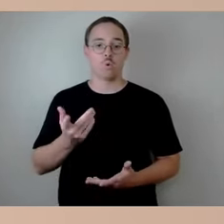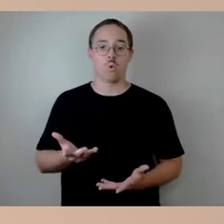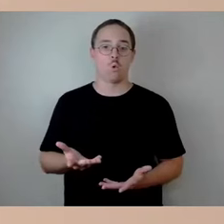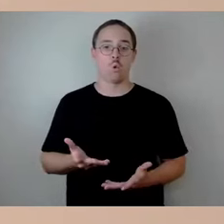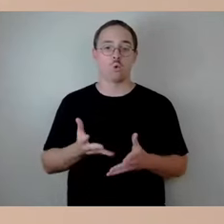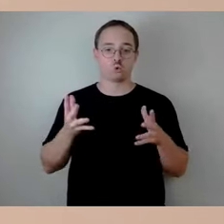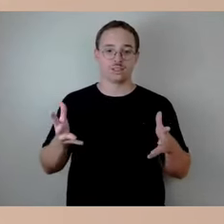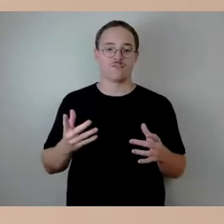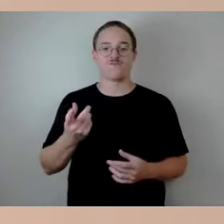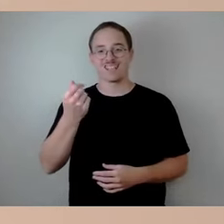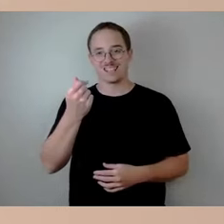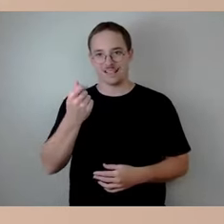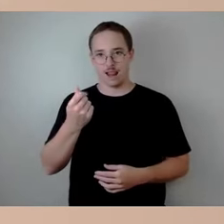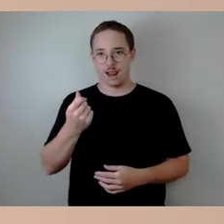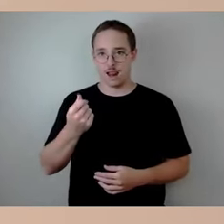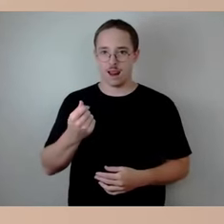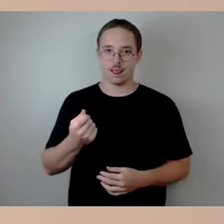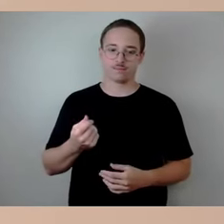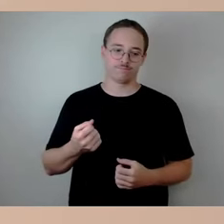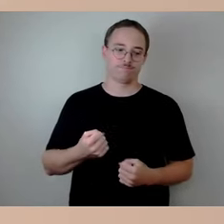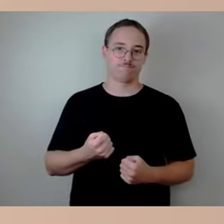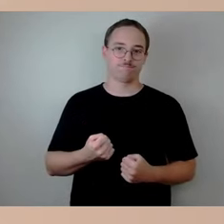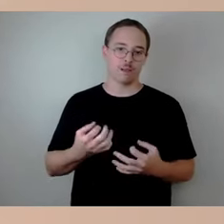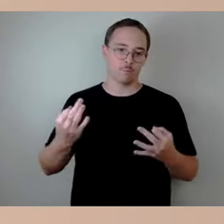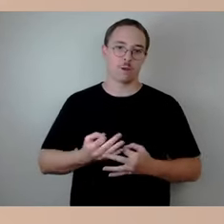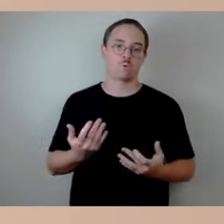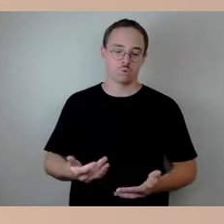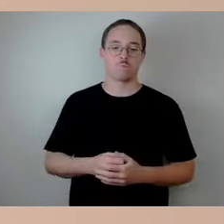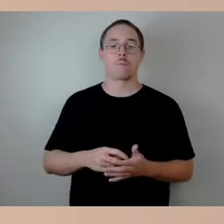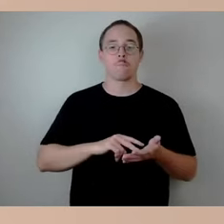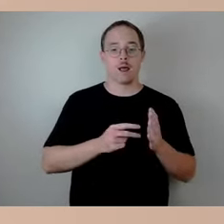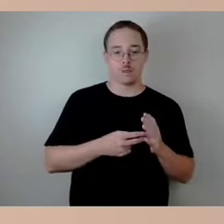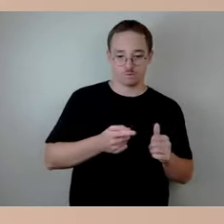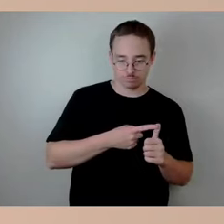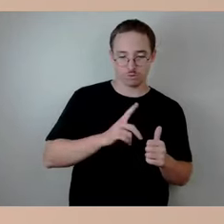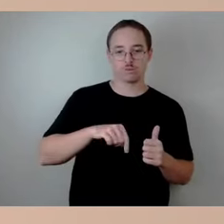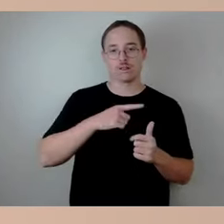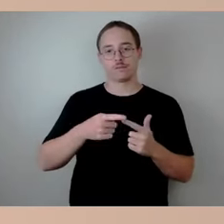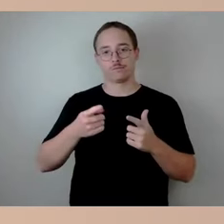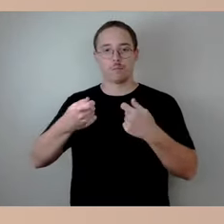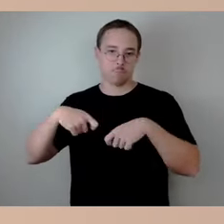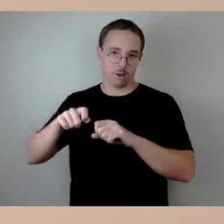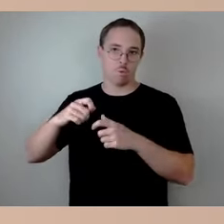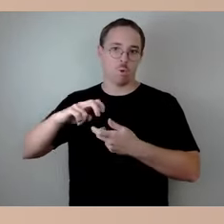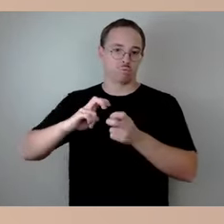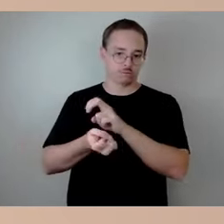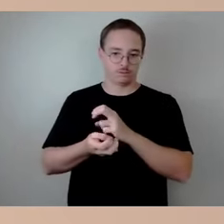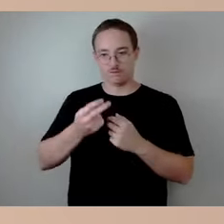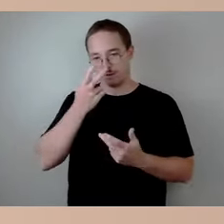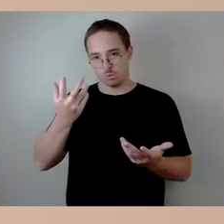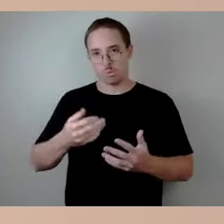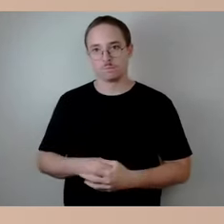Erstens in der Planung bereits, aber dann in der baulichen Umsetzung. Und dann will ich noch mal was sagen zu den Straßen, die in Dresdner Norden führen.